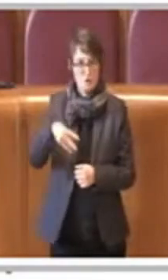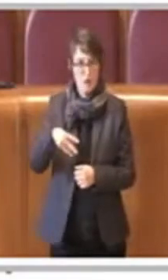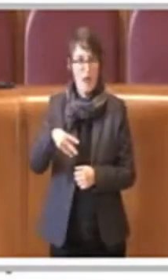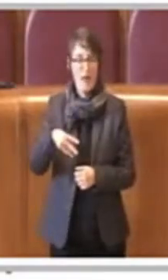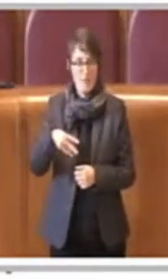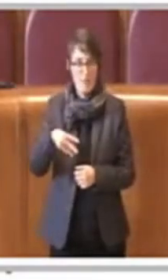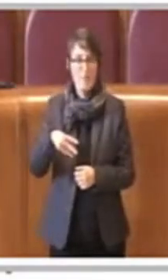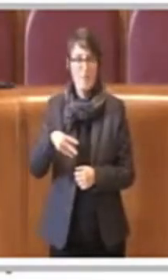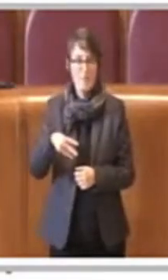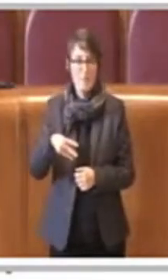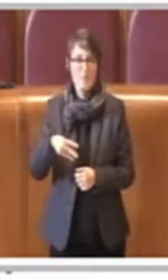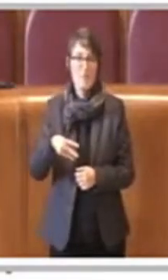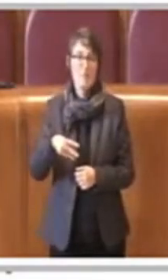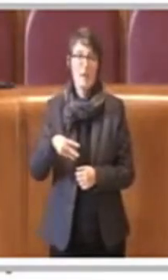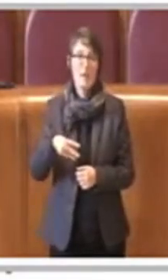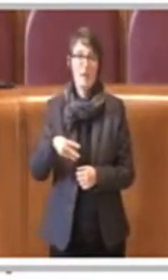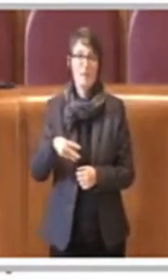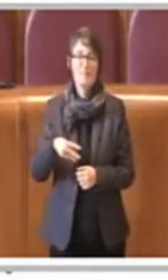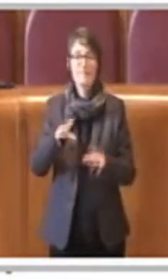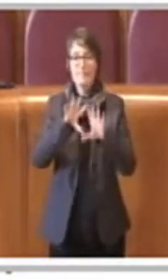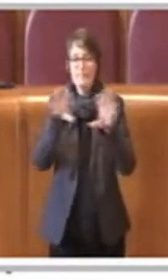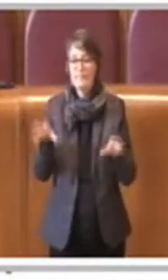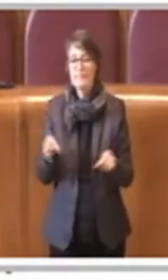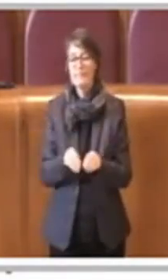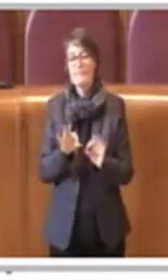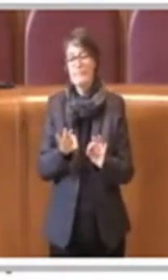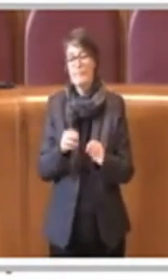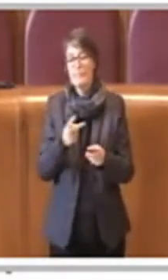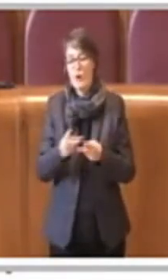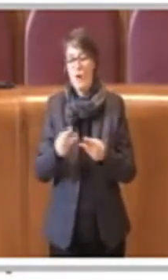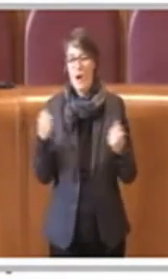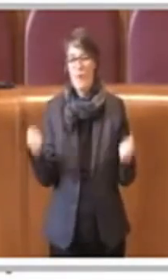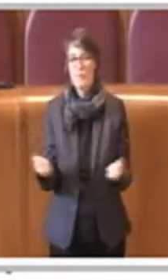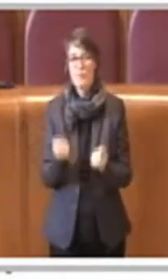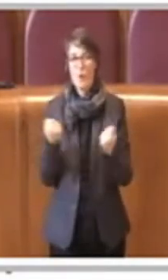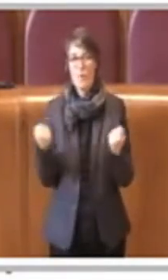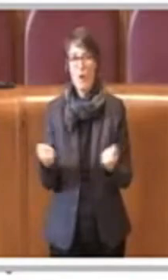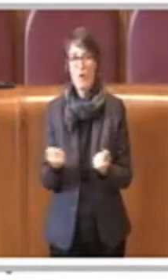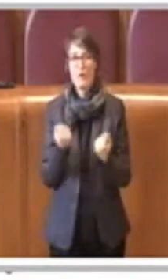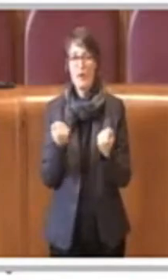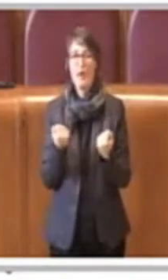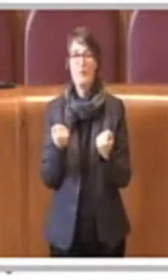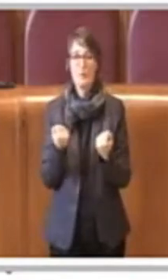di promuovere il più possibile i farmer market.